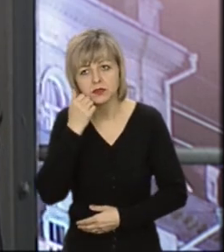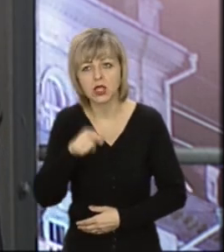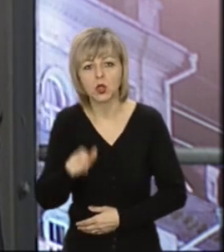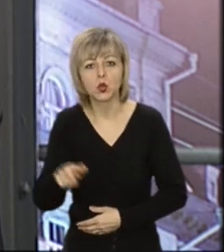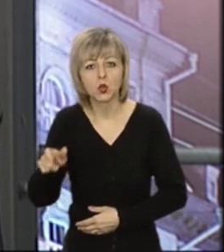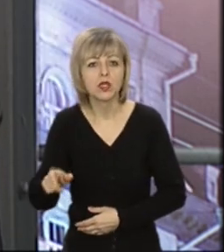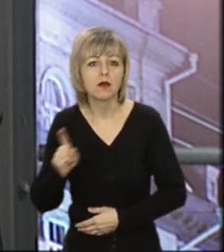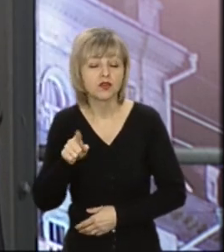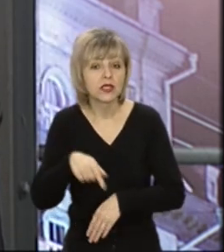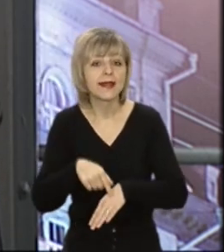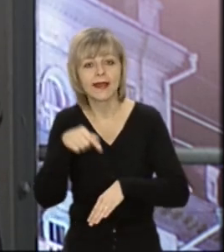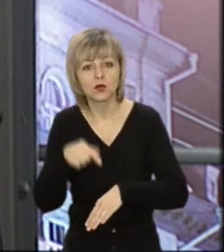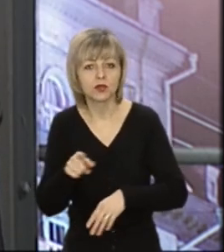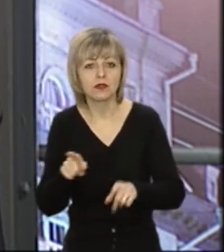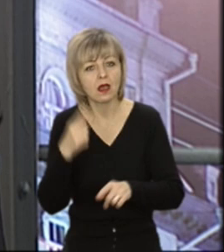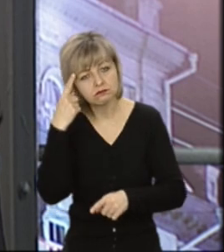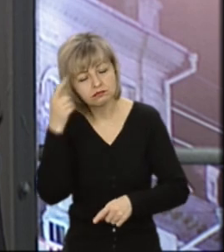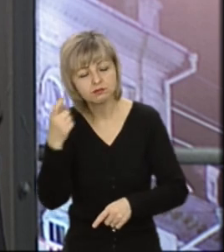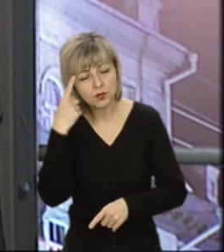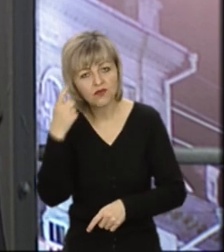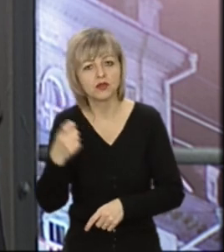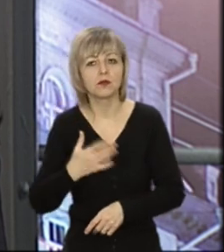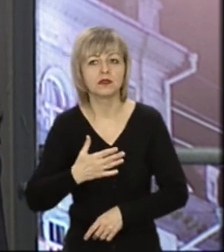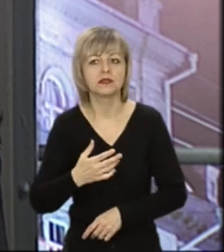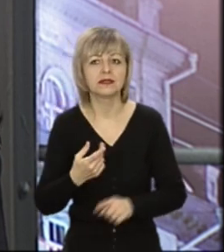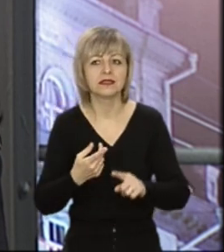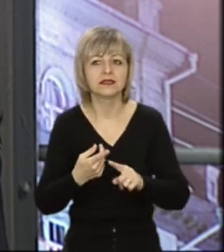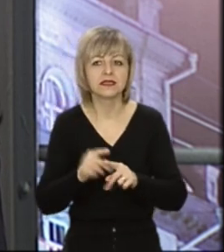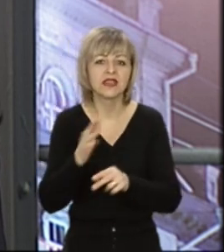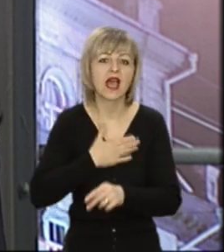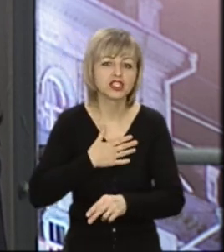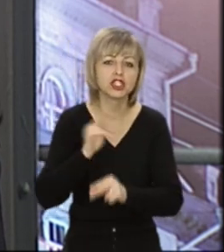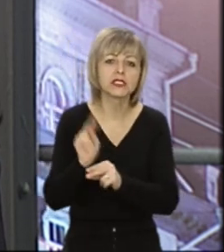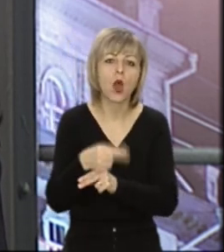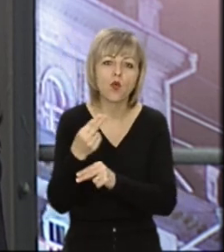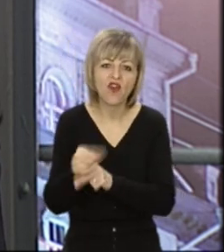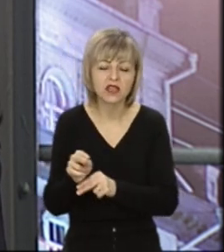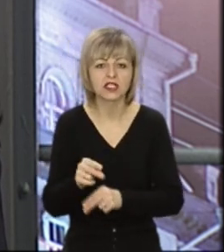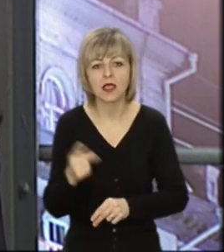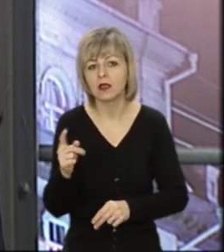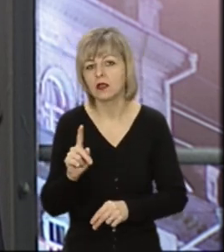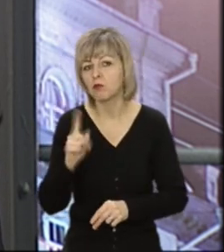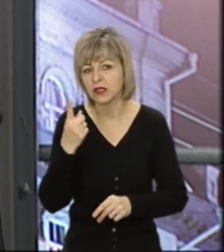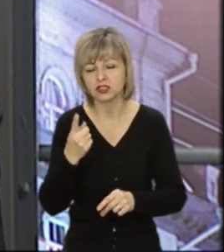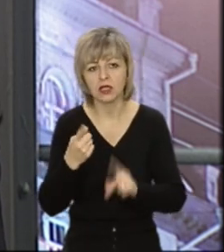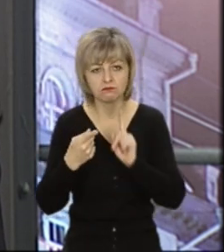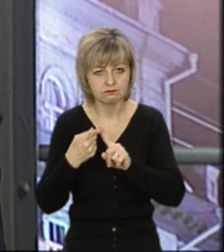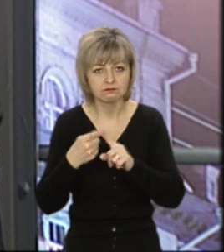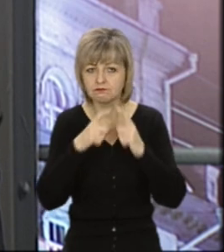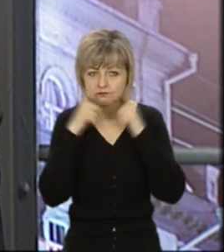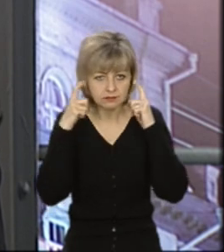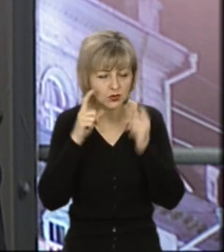людям за те, що вони все-таки реагують на повідомлення. Наші, я маю на увазі, зауваження. І перші вдягають пасушки. І